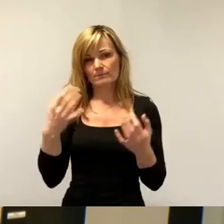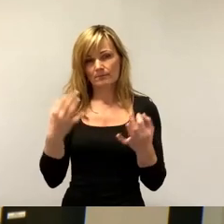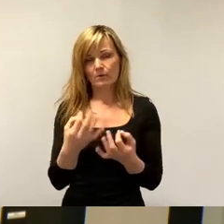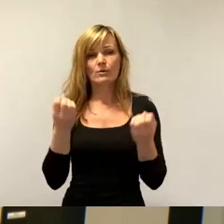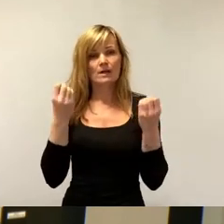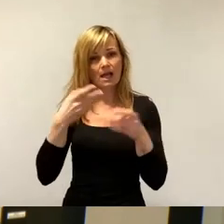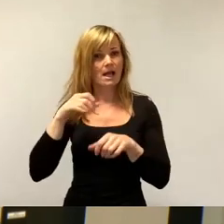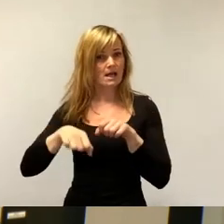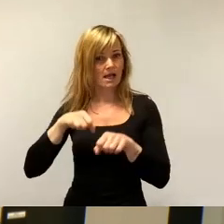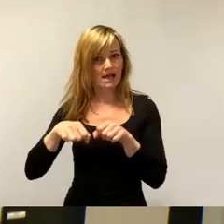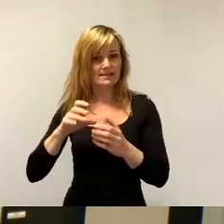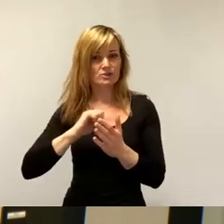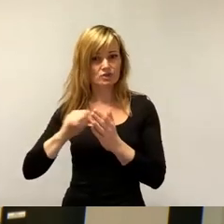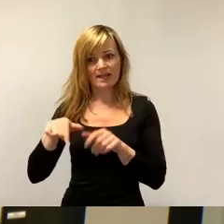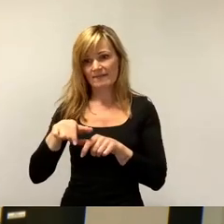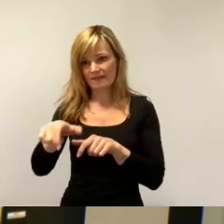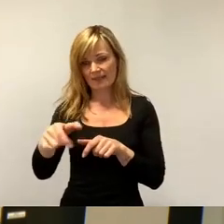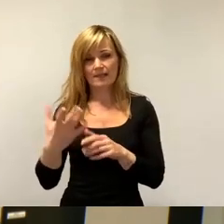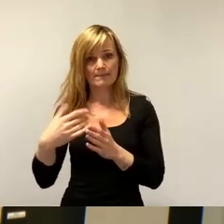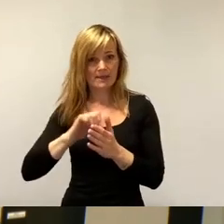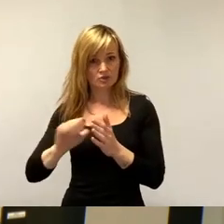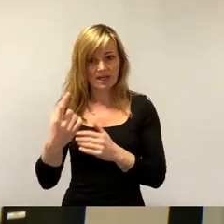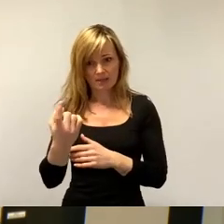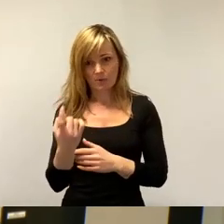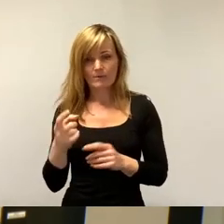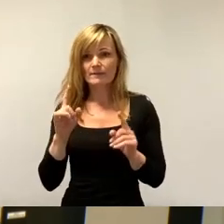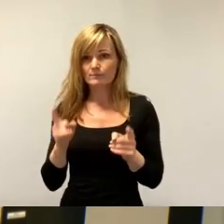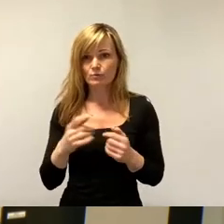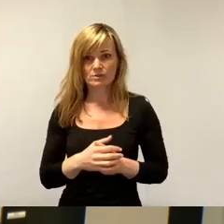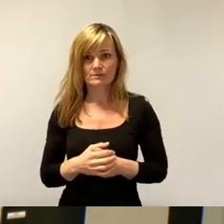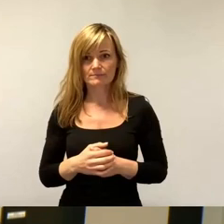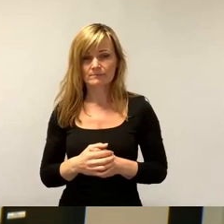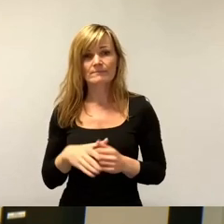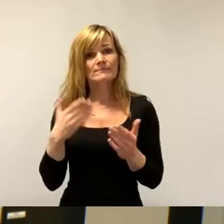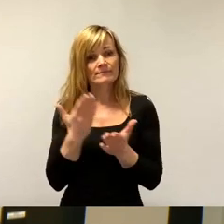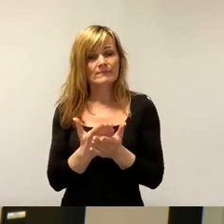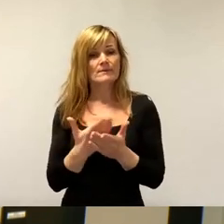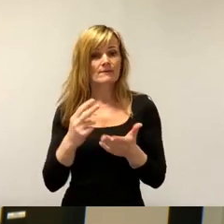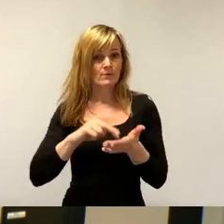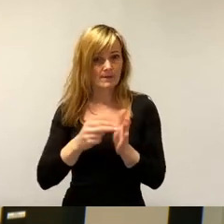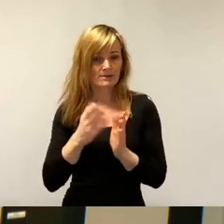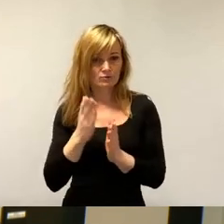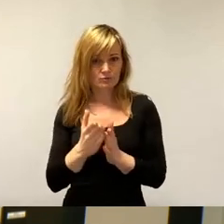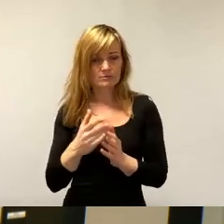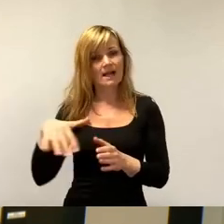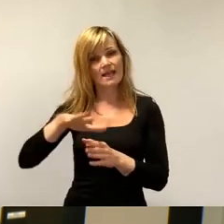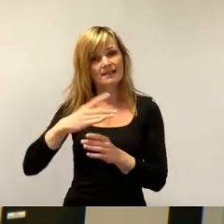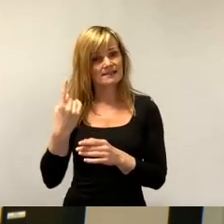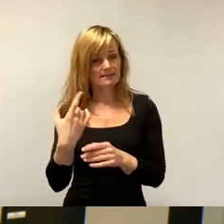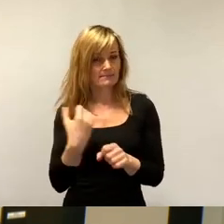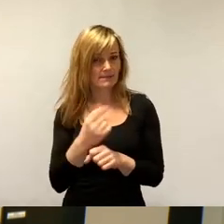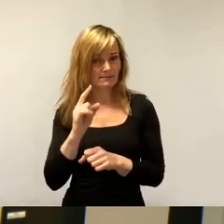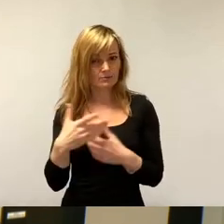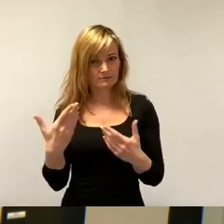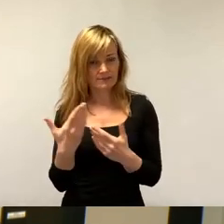Radschnellweg. Der muss jetzt schneller kommen und auch das ist in Vorbereitung. Was das Land noch machen muss, ist den Radweg nach Ottendorf